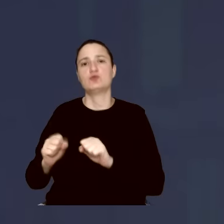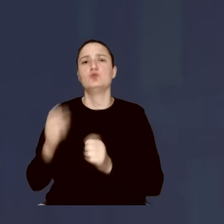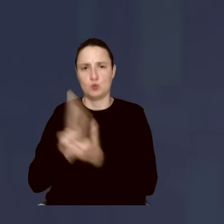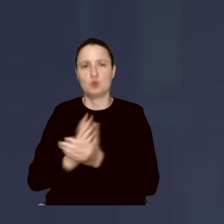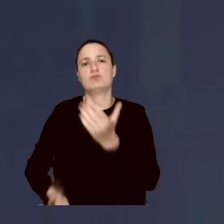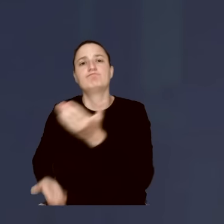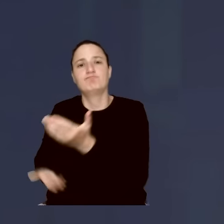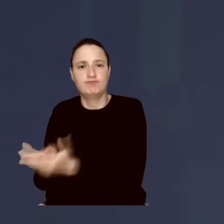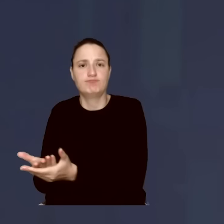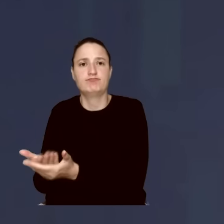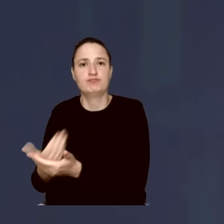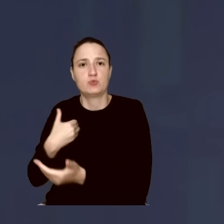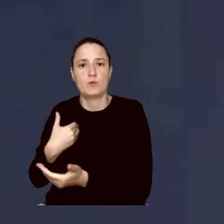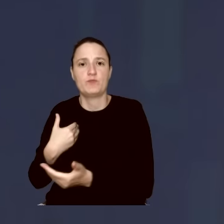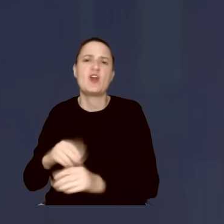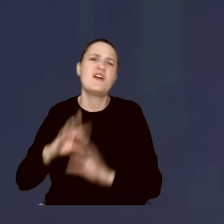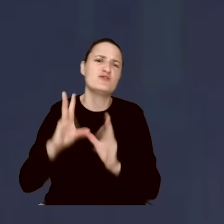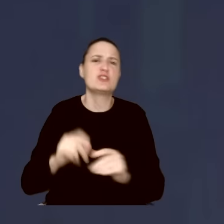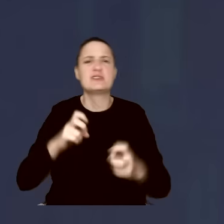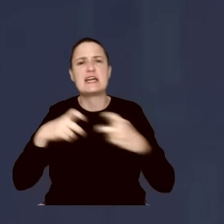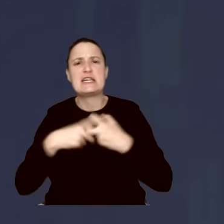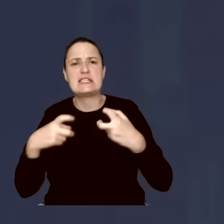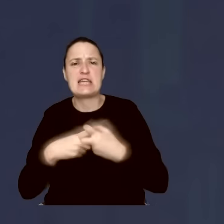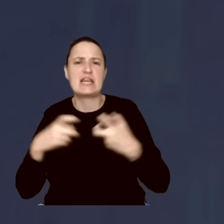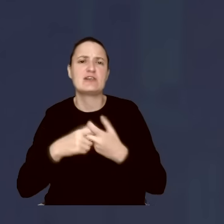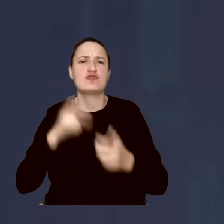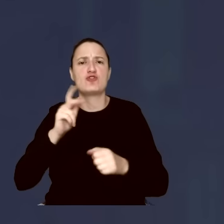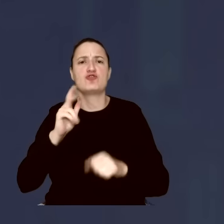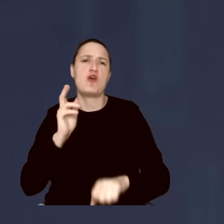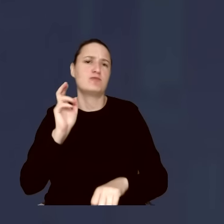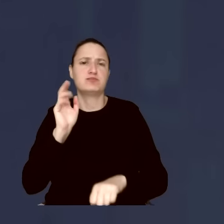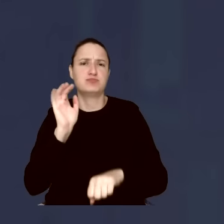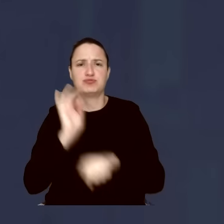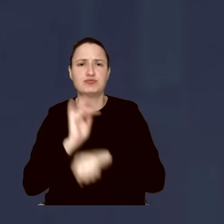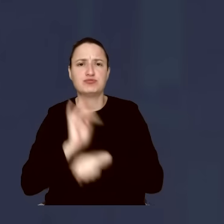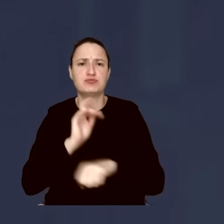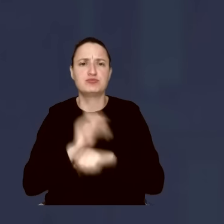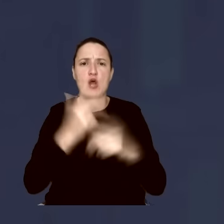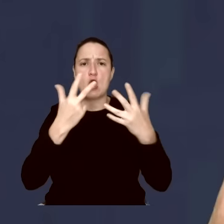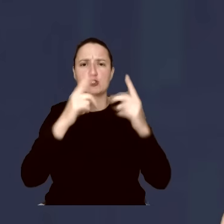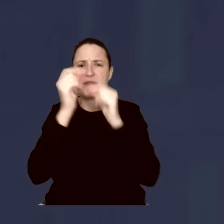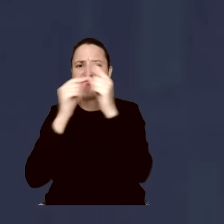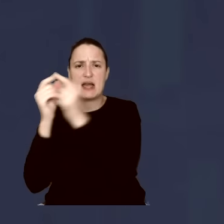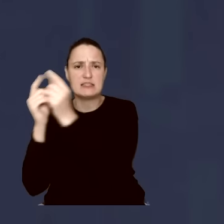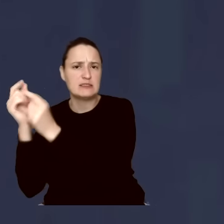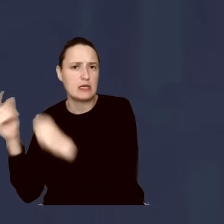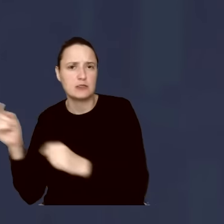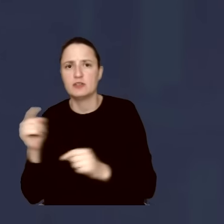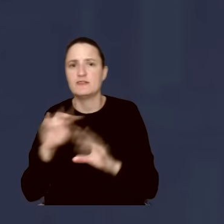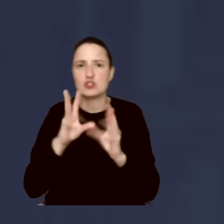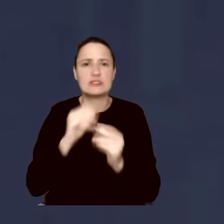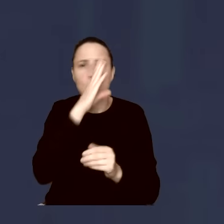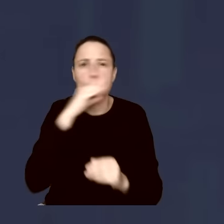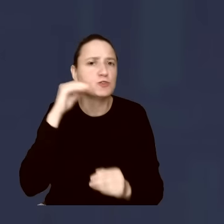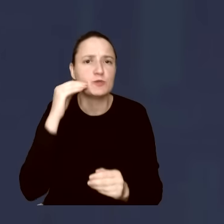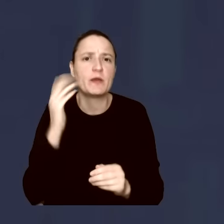a tych wszystkich troli w internecie, tych wszystkich ośmiogwiazdkowców, fajnych Polaków, co jakiś... Uśmiechniętych. Uśmiechniętych,